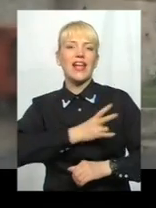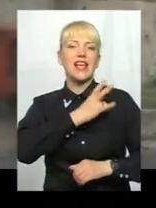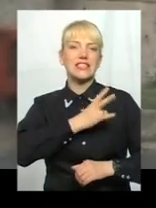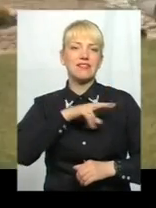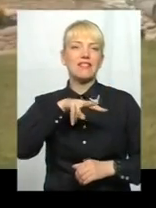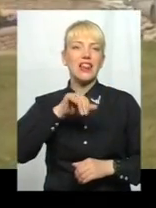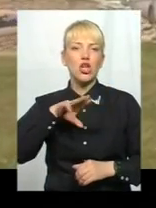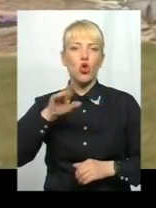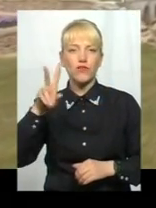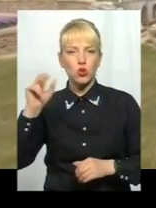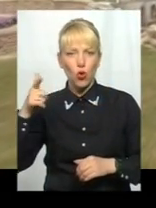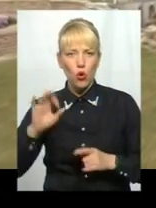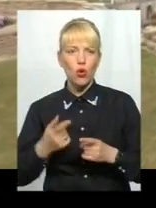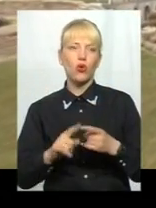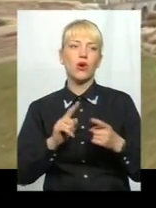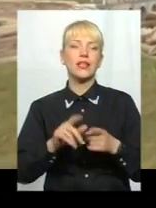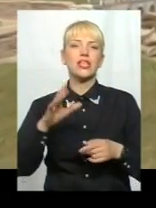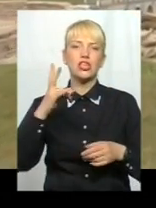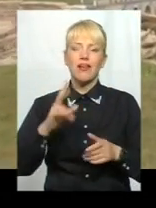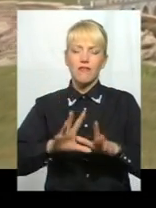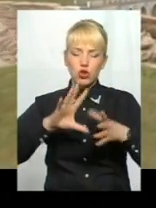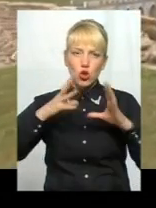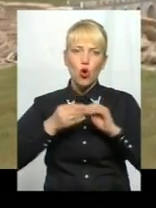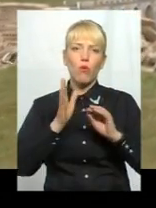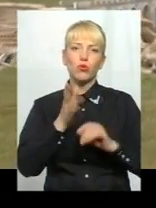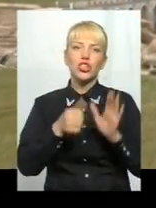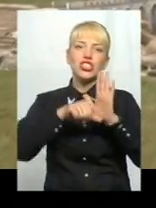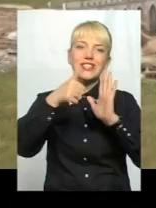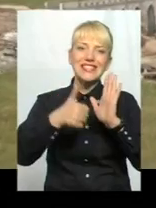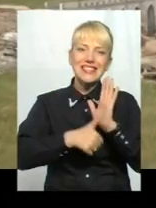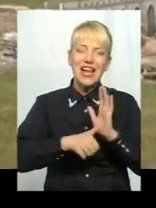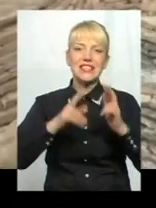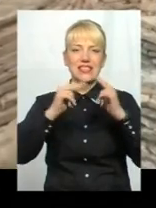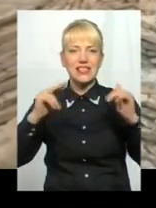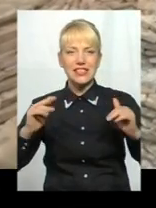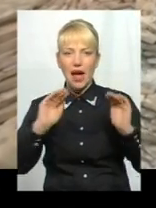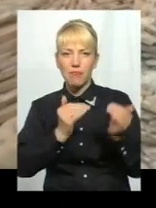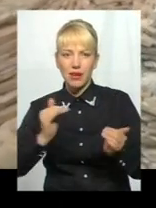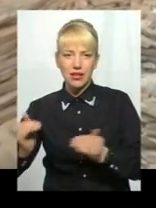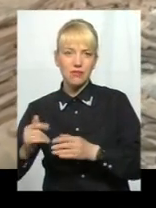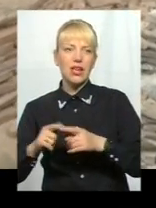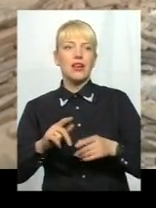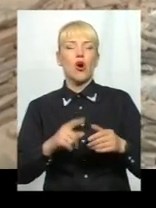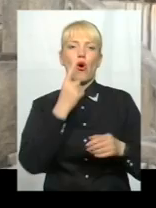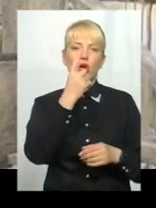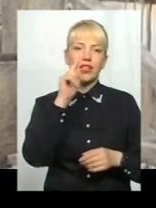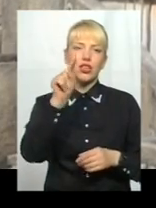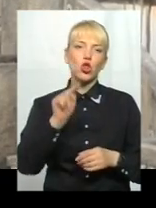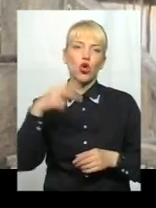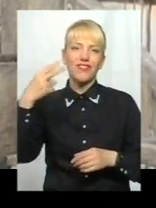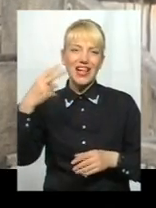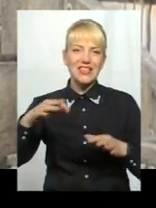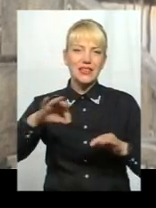Усього в музеї «Просто неба» чекають на відкриття 16 експонатів, кожен із яких виконаний в мініатюрі один до двадцяти та